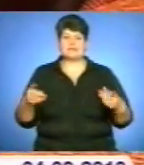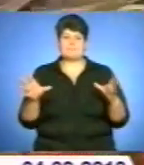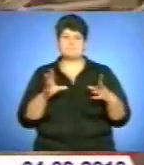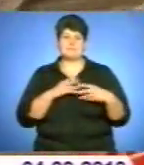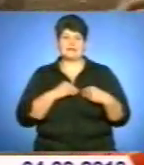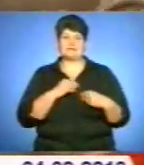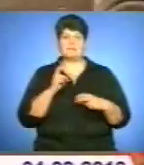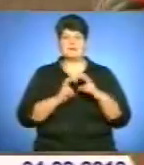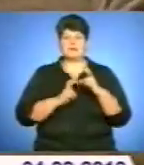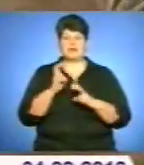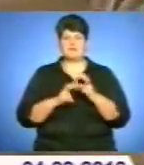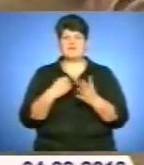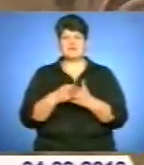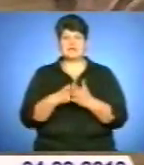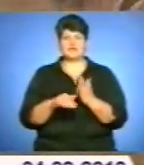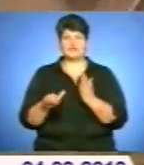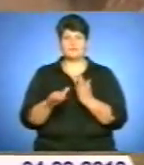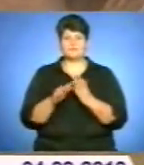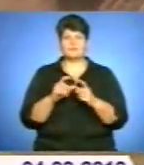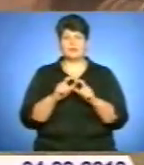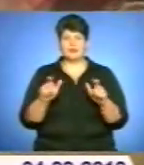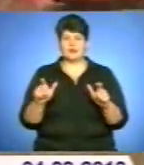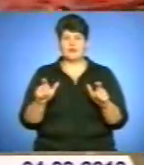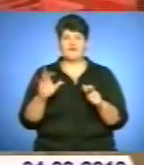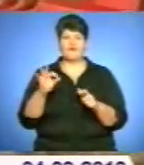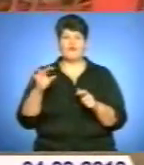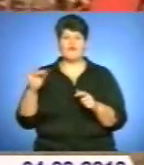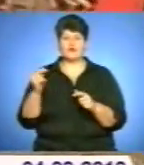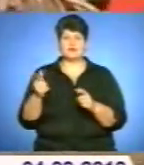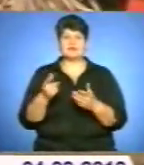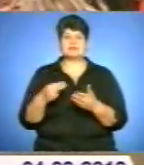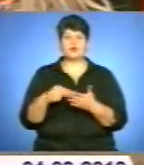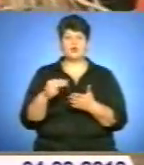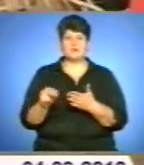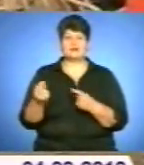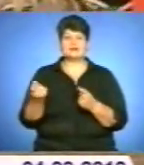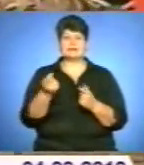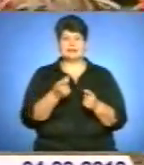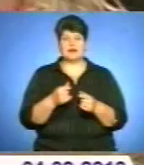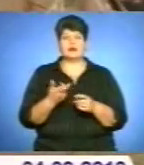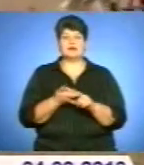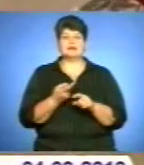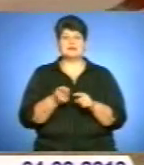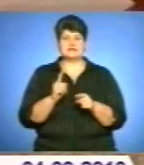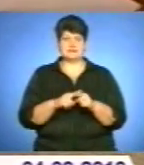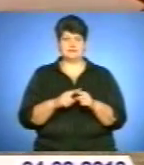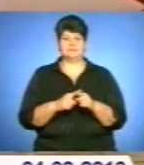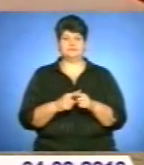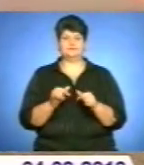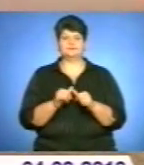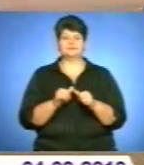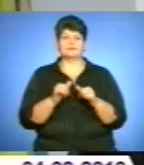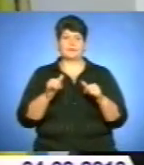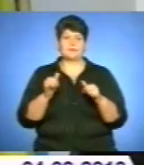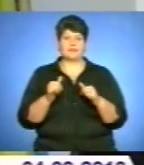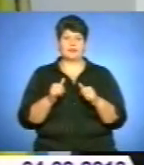підприємства та фінансові установи. Зокрема, форвардні закупівлі зерна нового урожаю – найпоширеніша послуга в програмі Аграрного